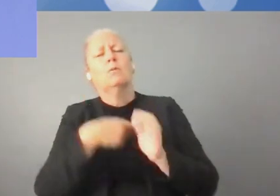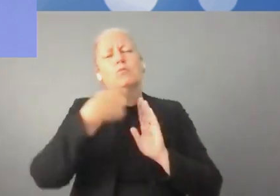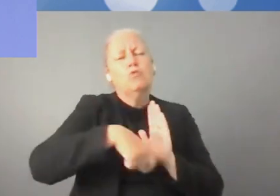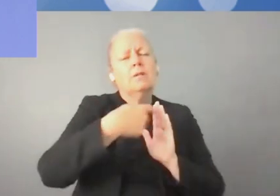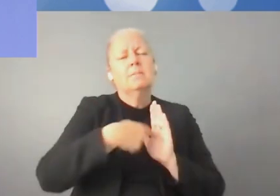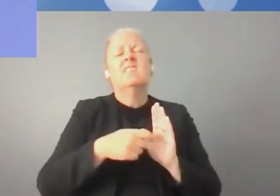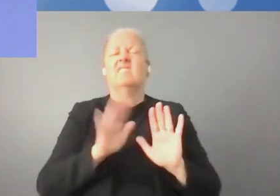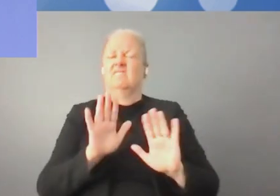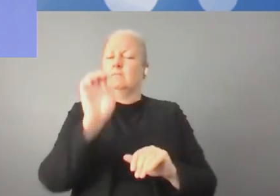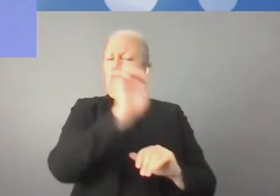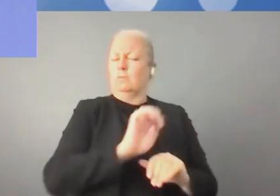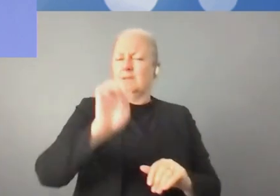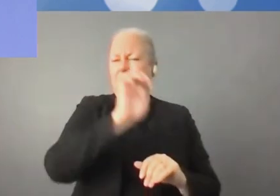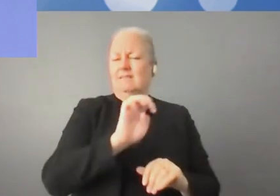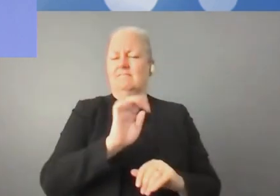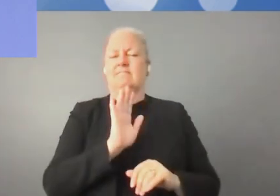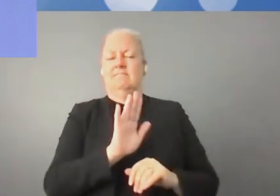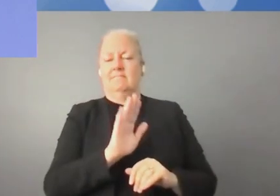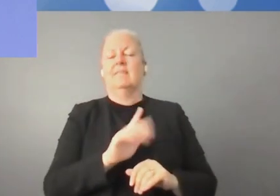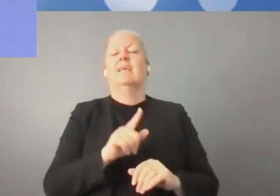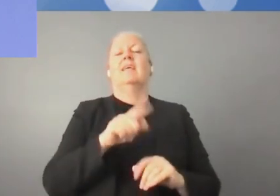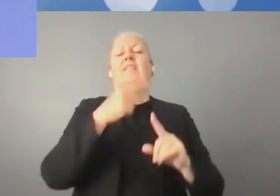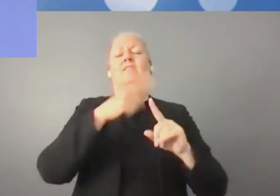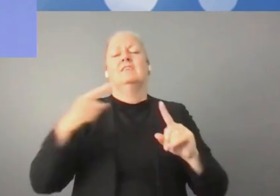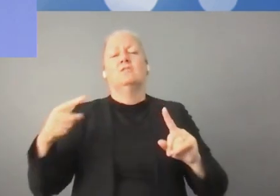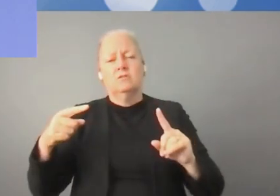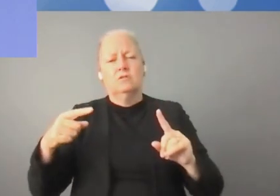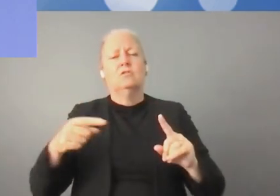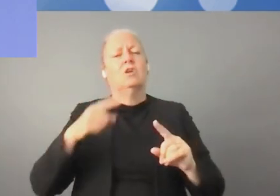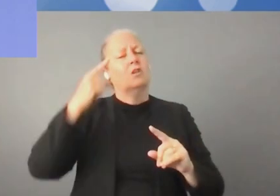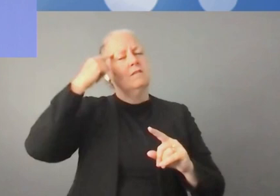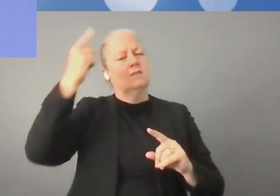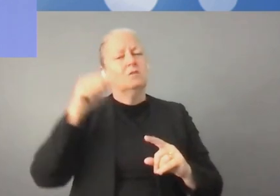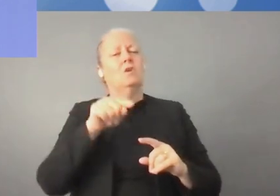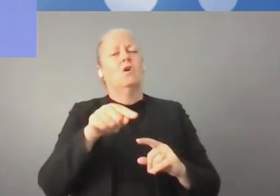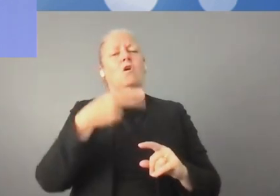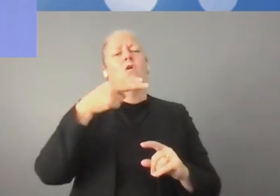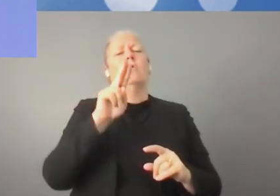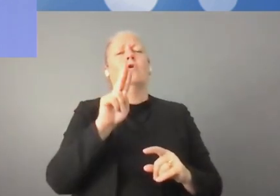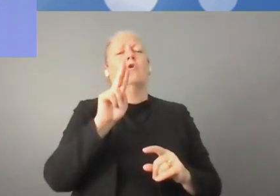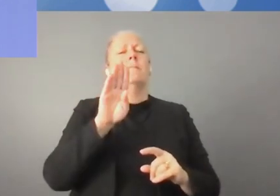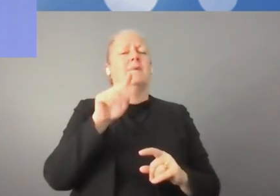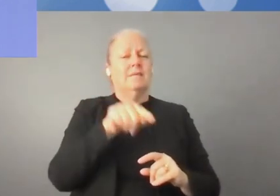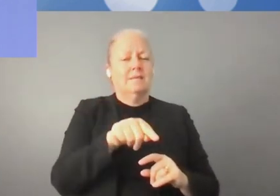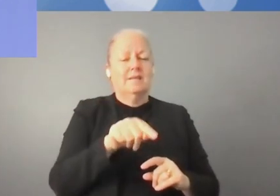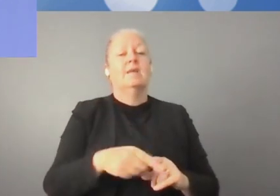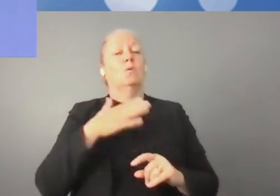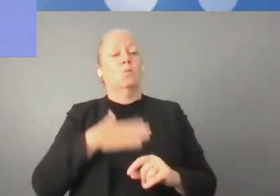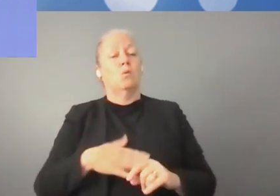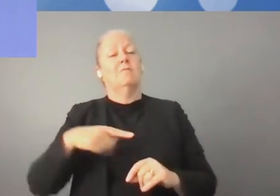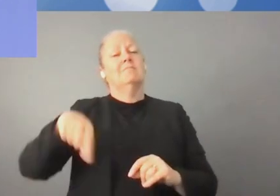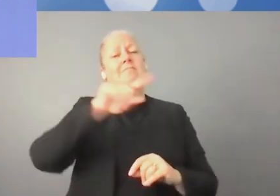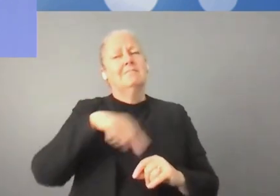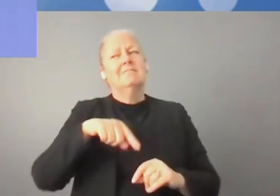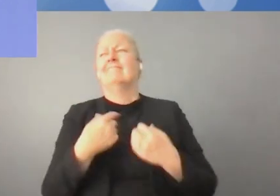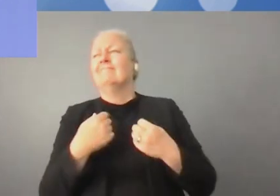Ce que nous faisons à présent en Lettonie, on peut dire que c'est un modèle européen de la création